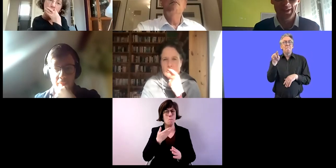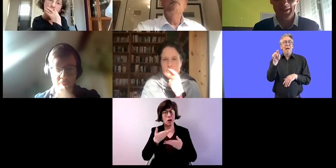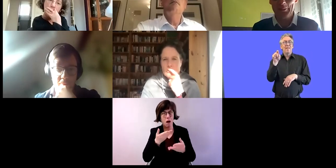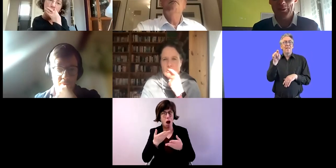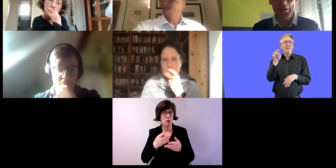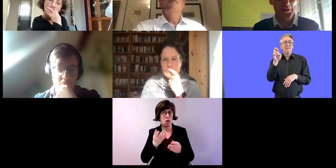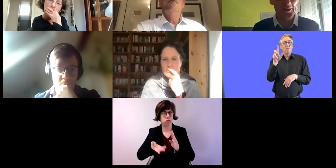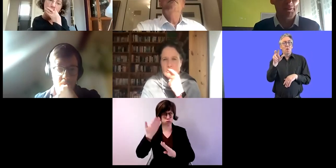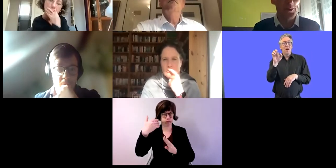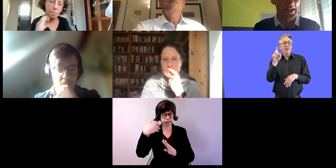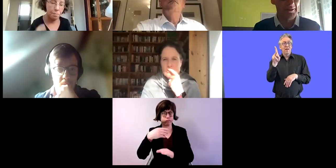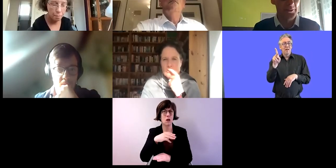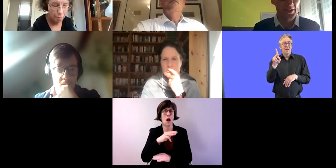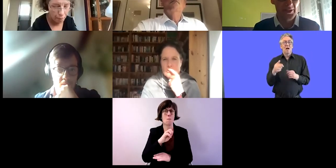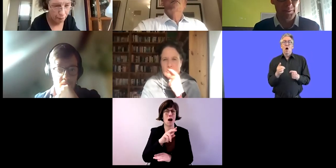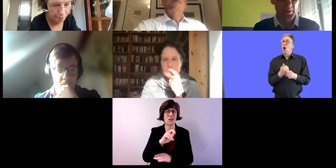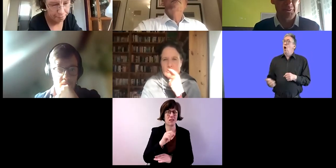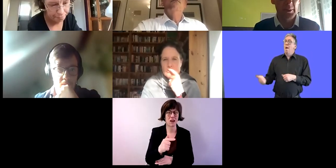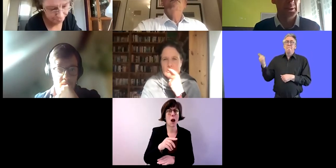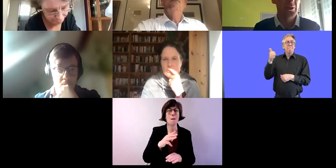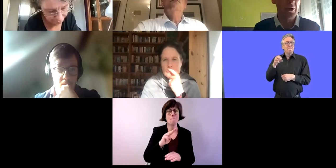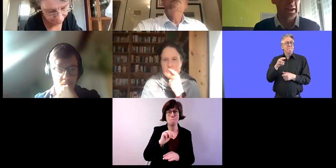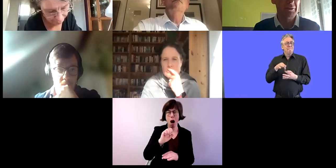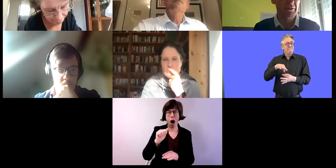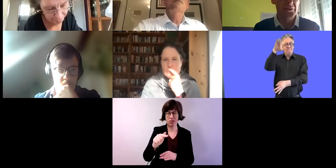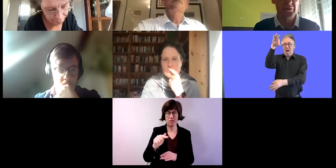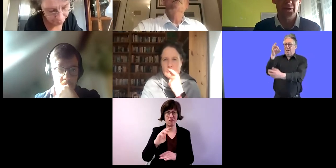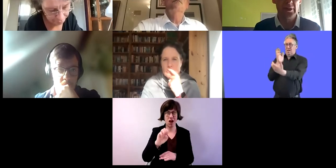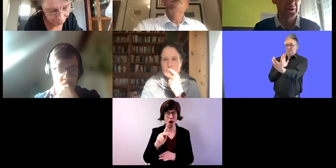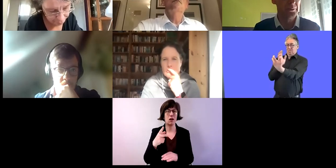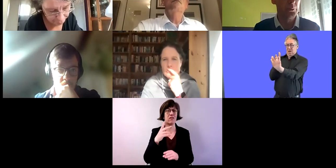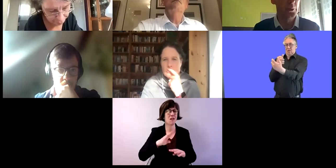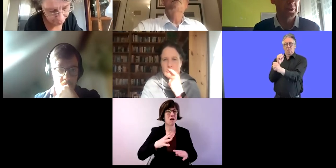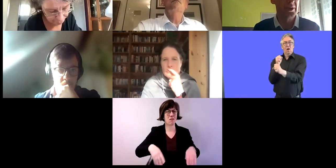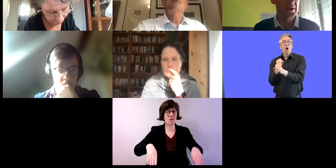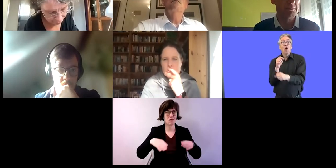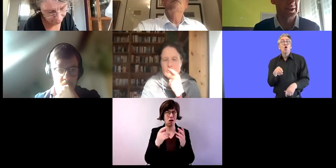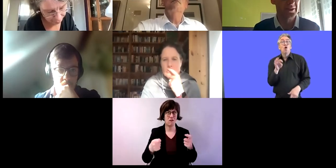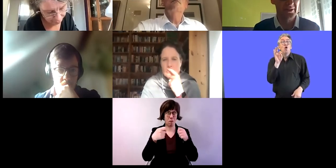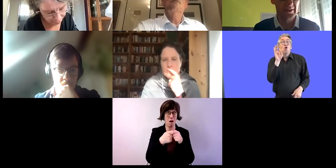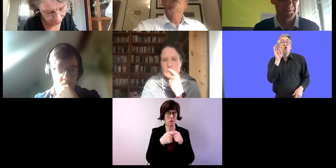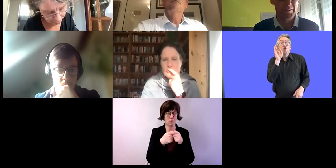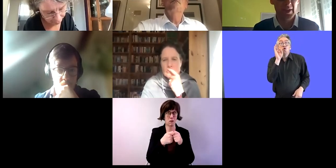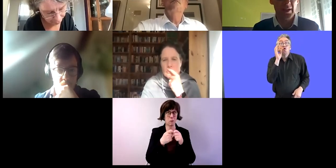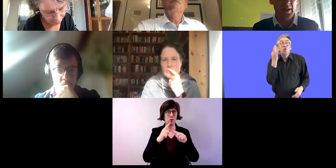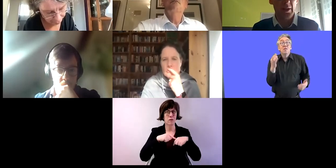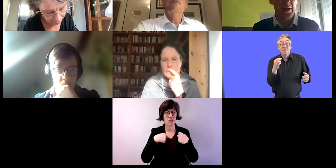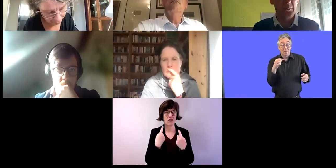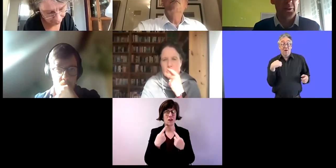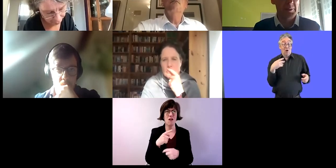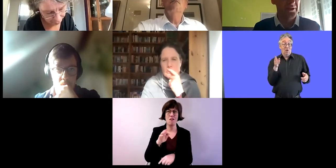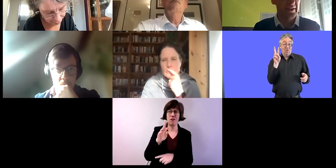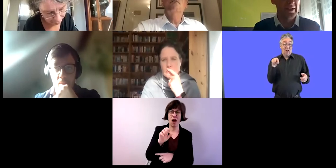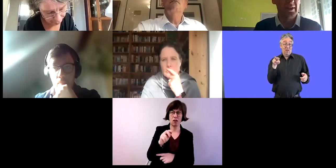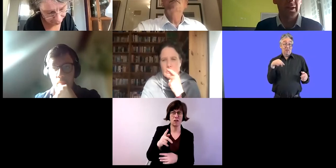Mardwerk. Mardwerk ist ein Dachverband, dessen was wir in Flandern